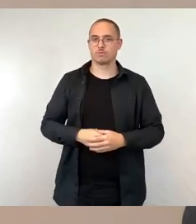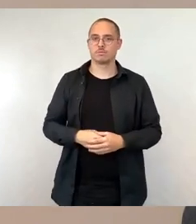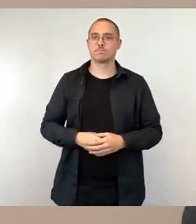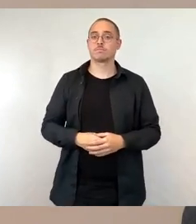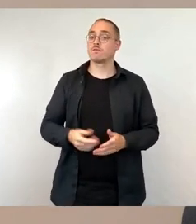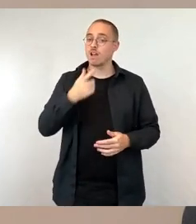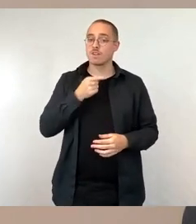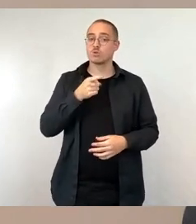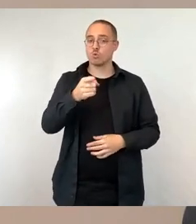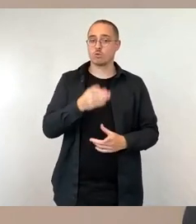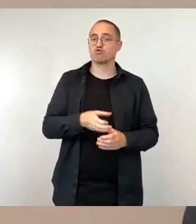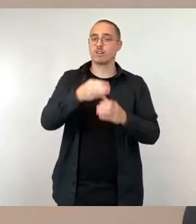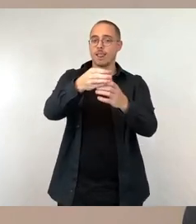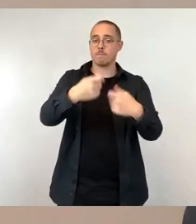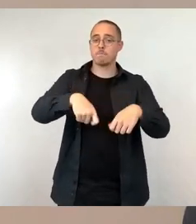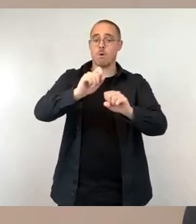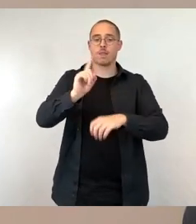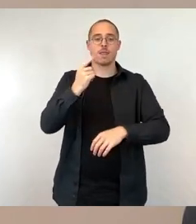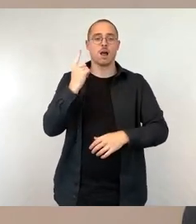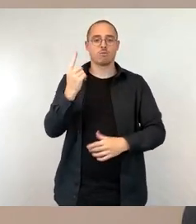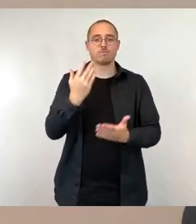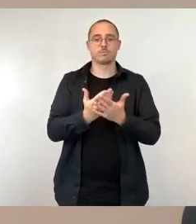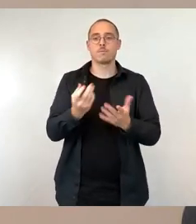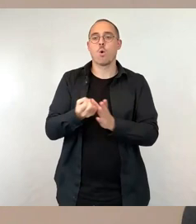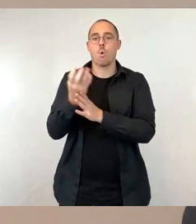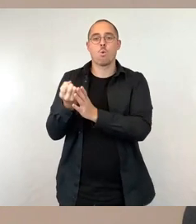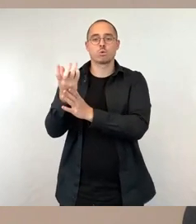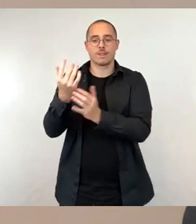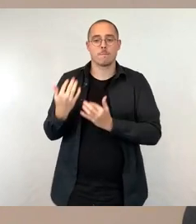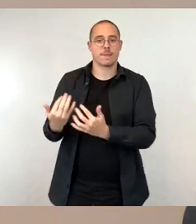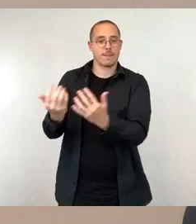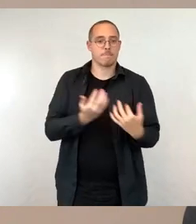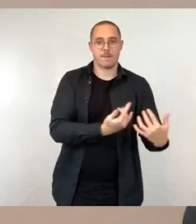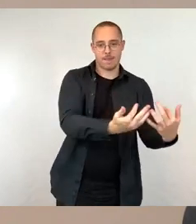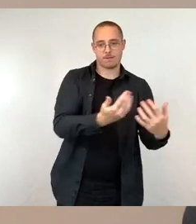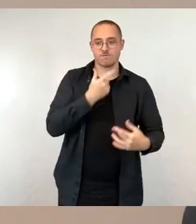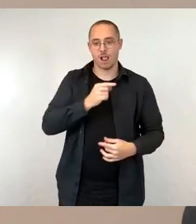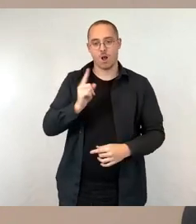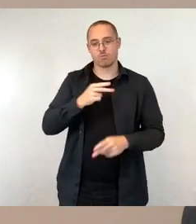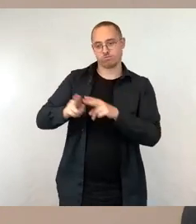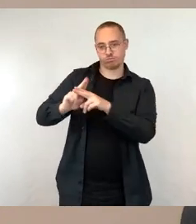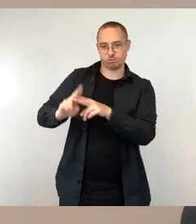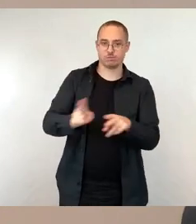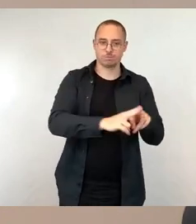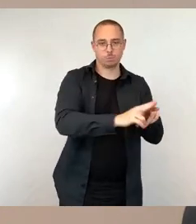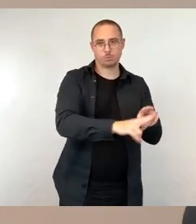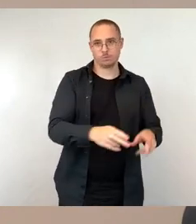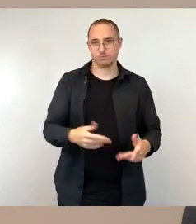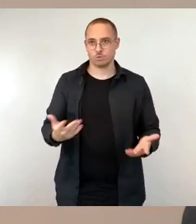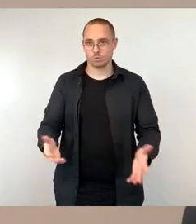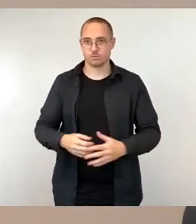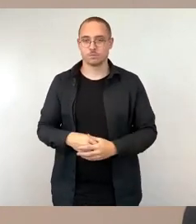erfolgen. Und man ist zu der Auffassung gelangt, dass eine Bürgerinformation sinnvoll und notwendig ist,